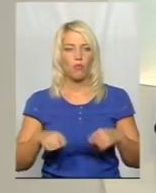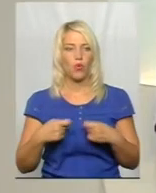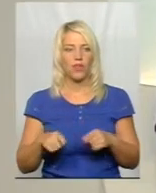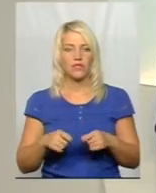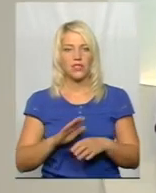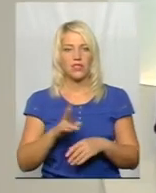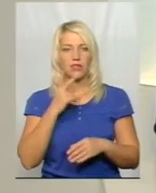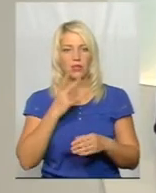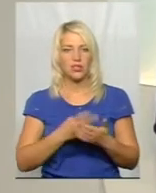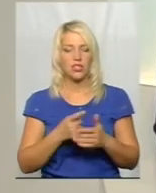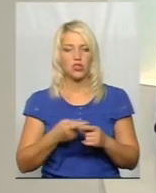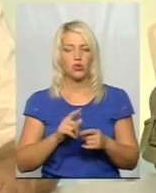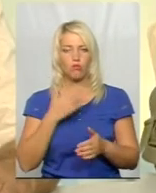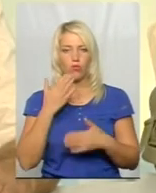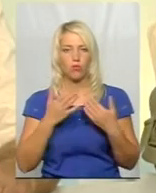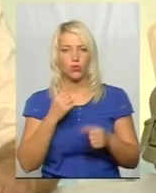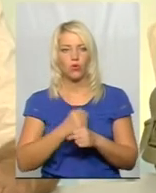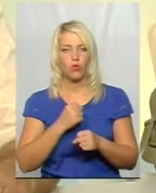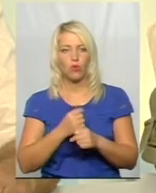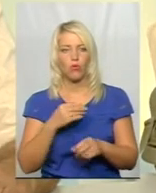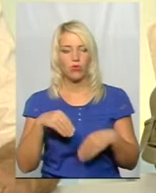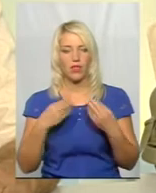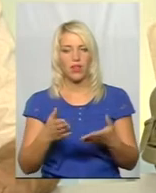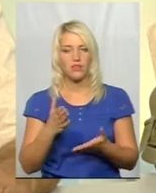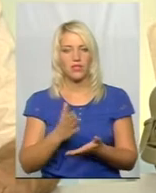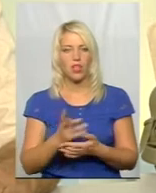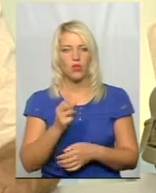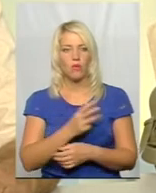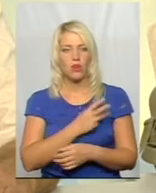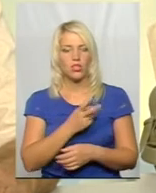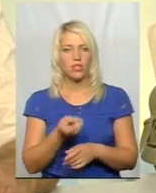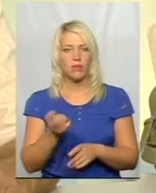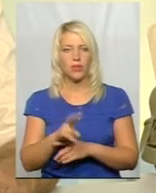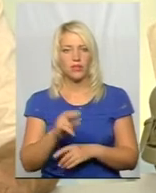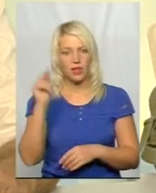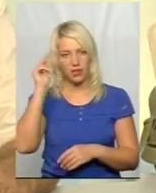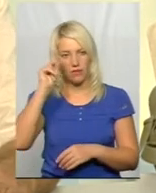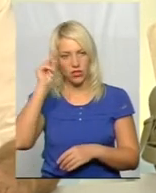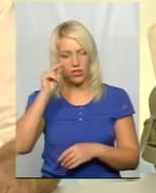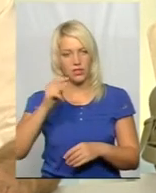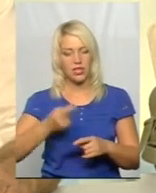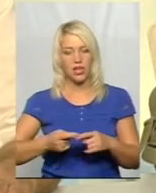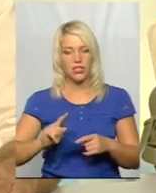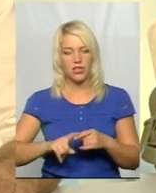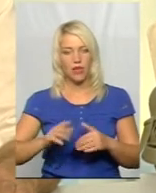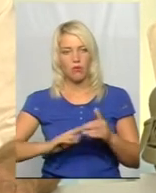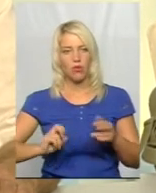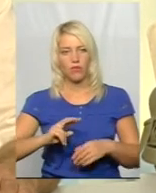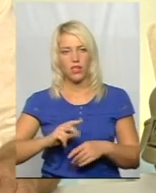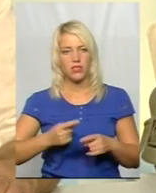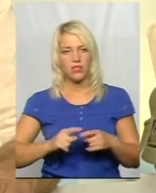зважаючи на те, що попит у роботодавців є, а от бажання прийти навчитися цієї професії в заклади